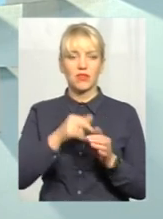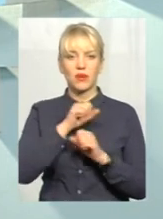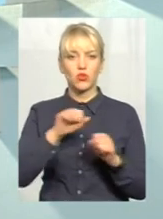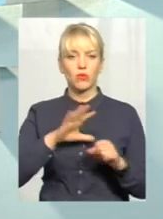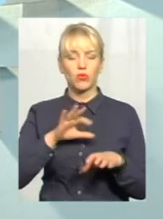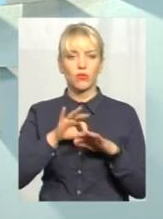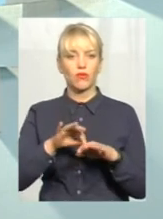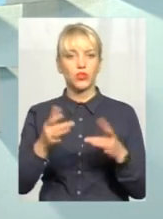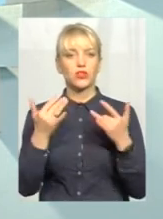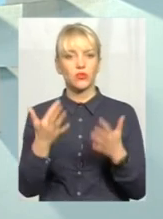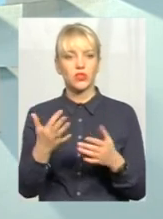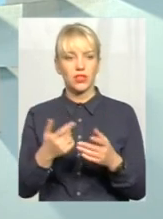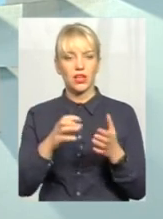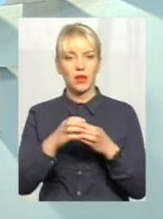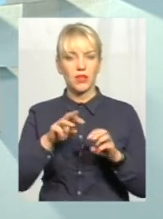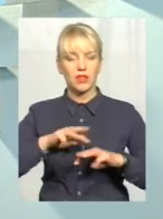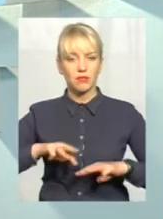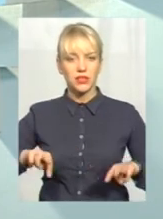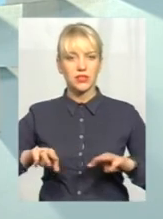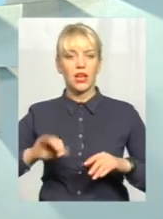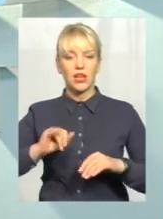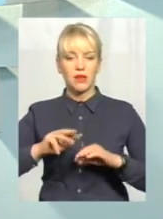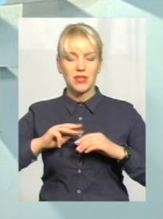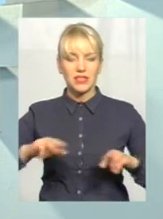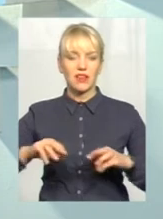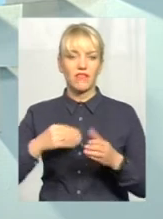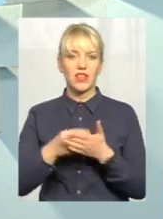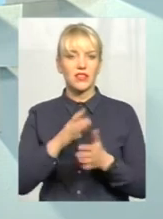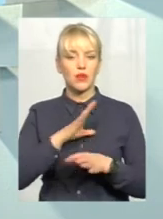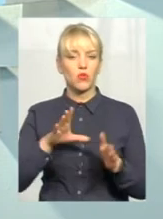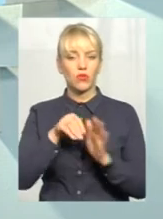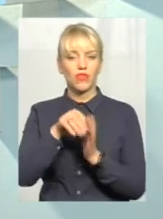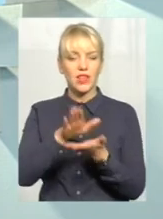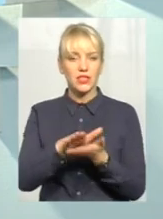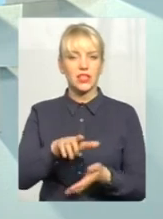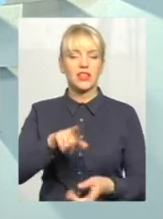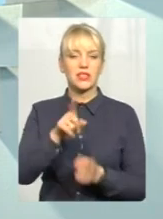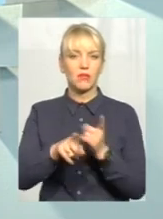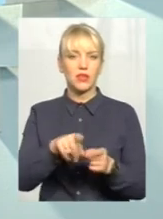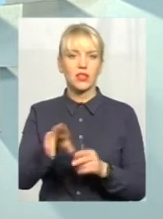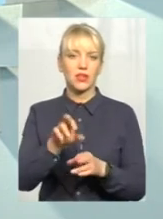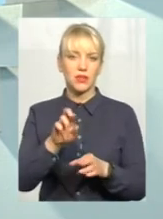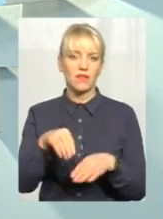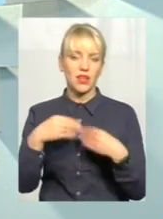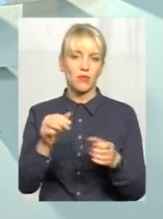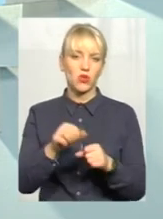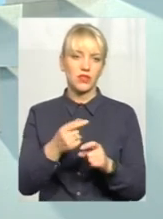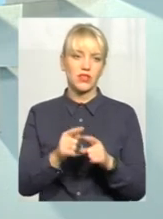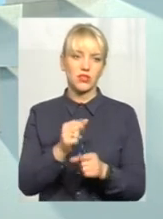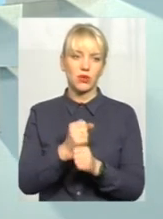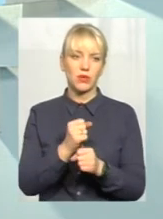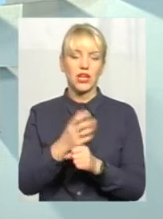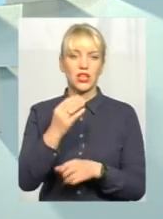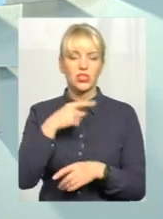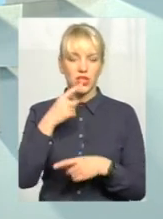проводити, оскільки Кабінетом міністрів і Міністерством фінансів не були внесені відповідні зміни, які би давали можливість це робити. І я ще раз